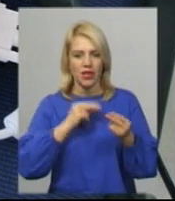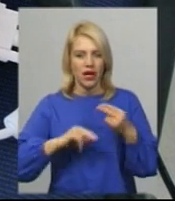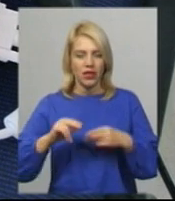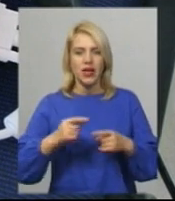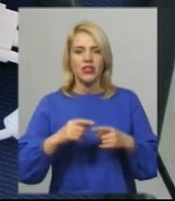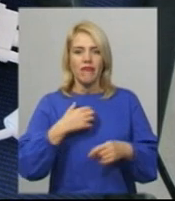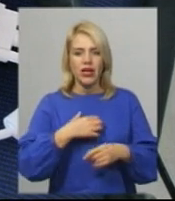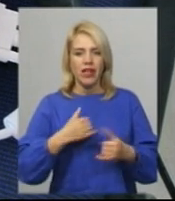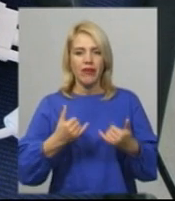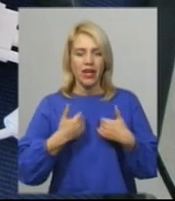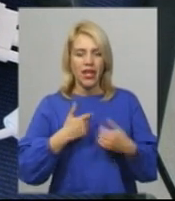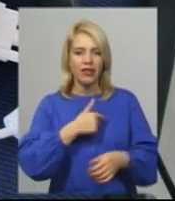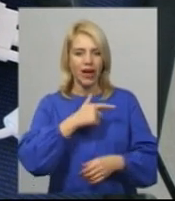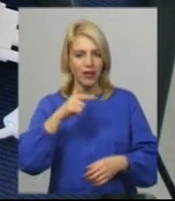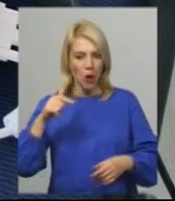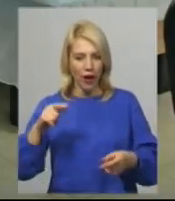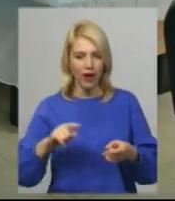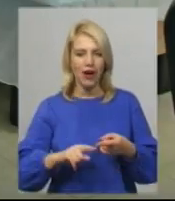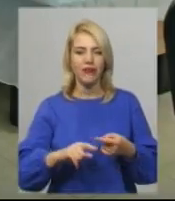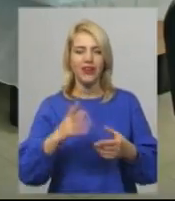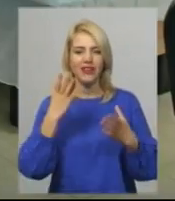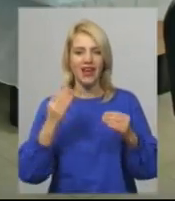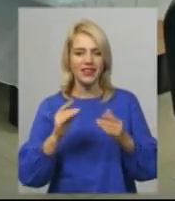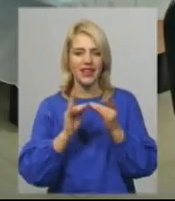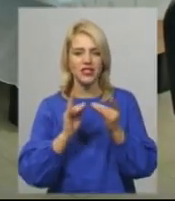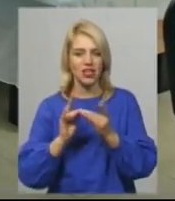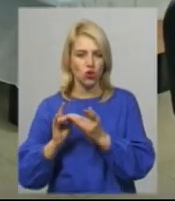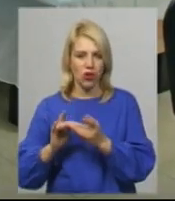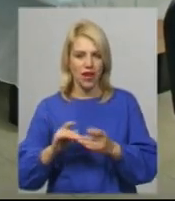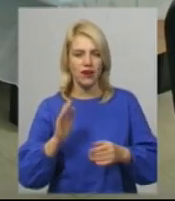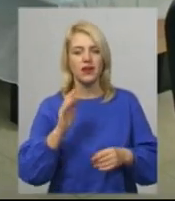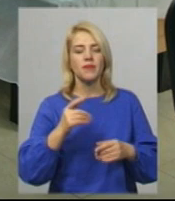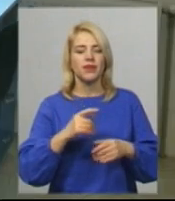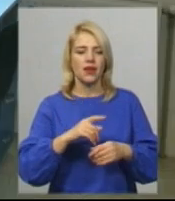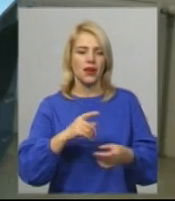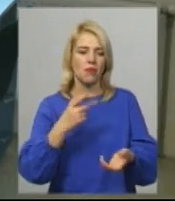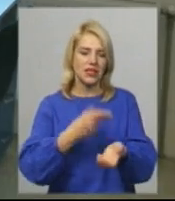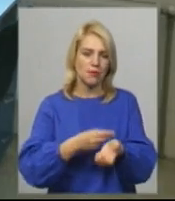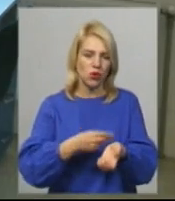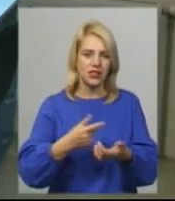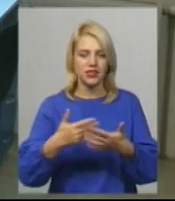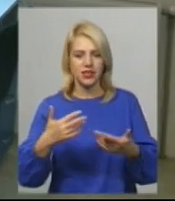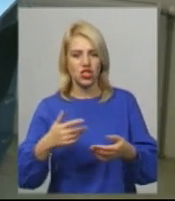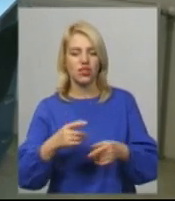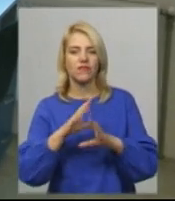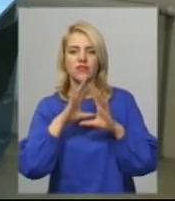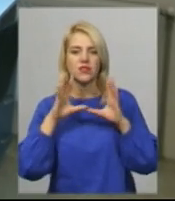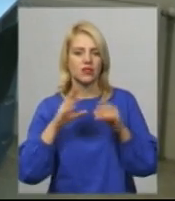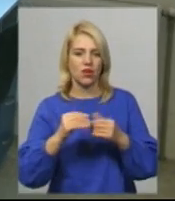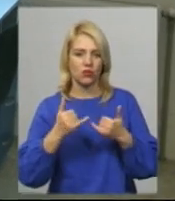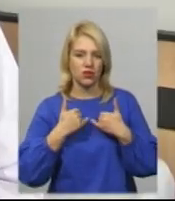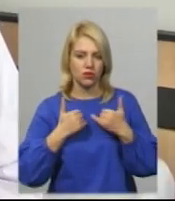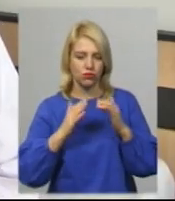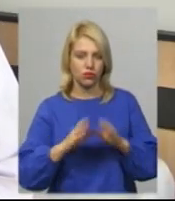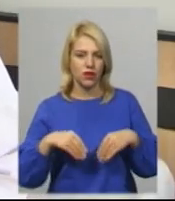Важливі для нас кардіограф, денний стаціонар, маніпуляційна, профілактичні щеплення. Ми абсолютно будемо